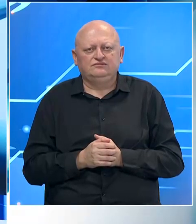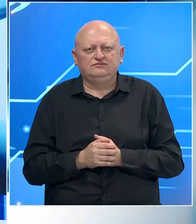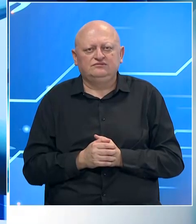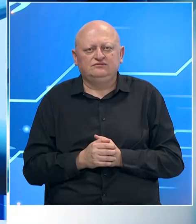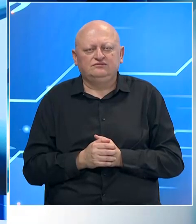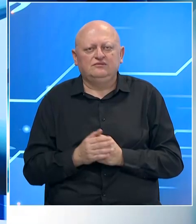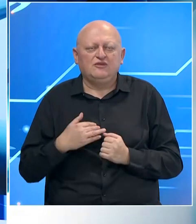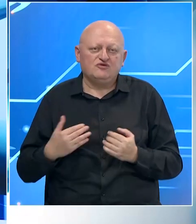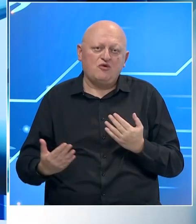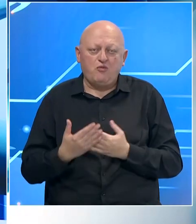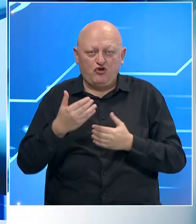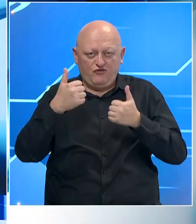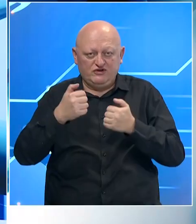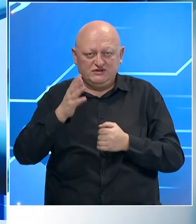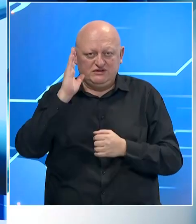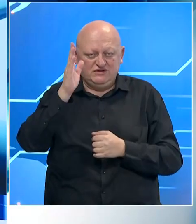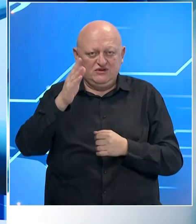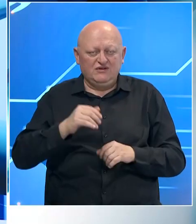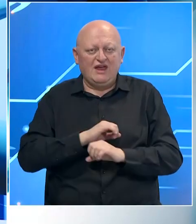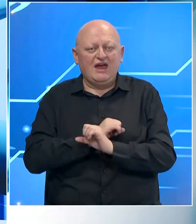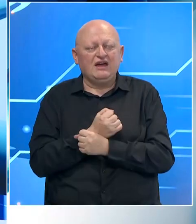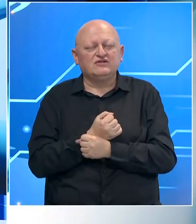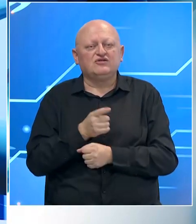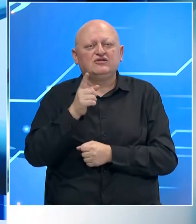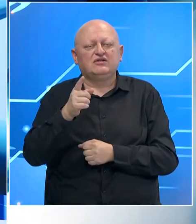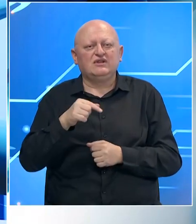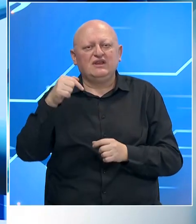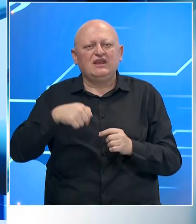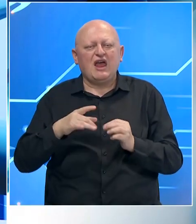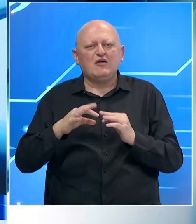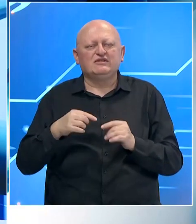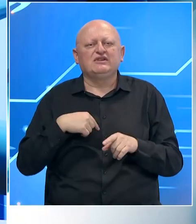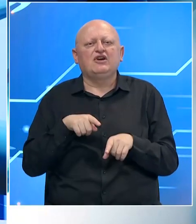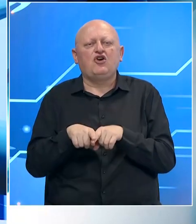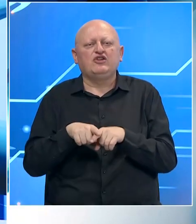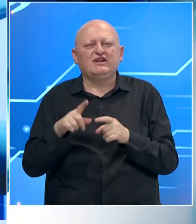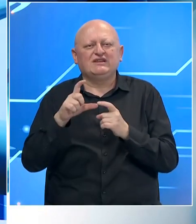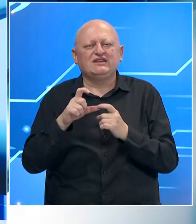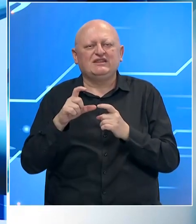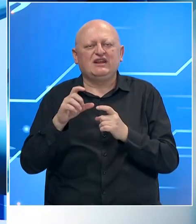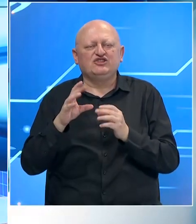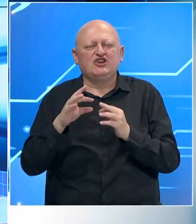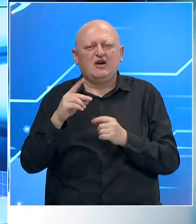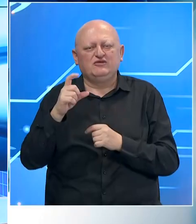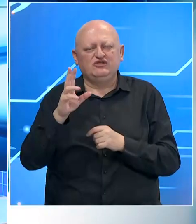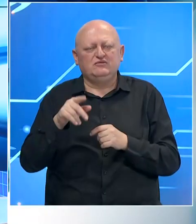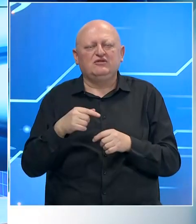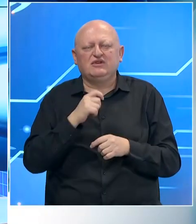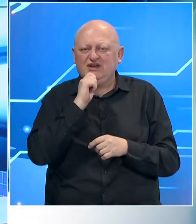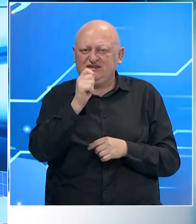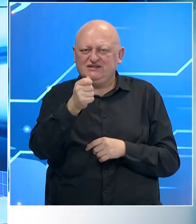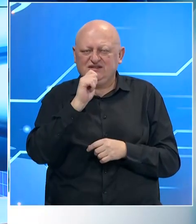Mi ćemo ponovo slikom do Hercegovine, tačnije dole do Jablanice. Kolegica Sandra Šabić trebala bi da ima i